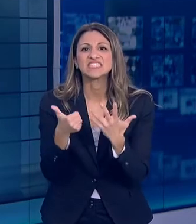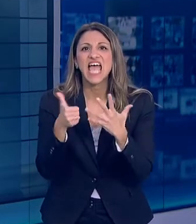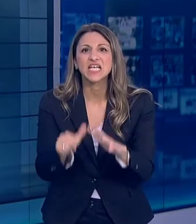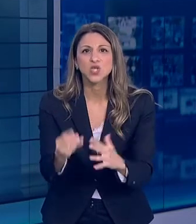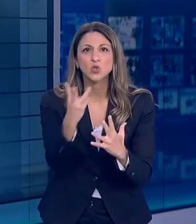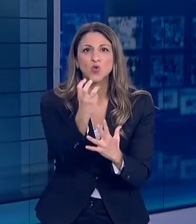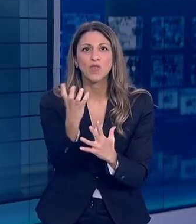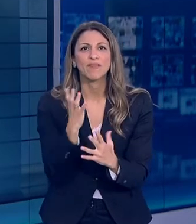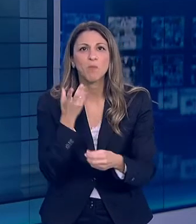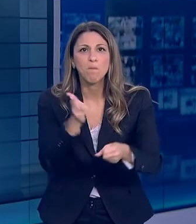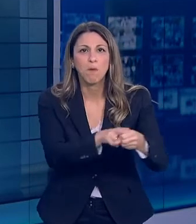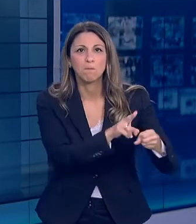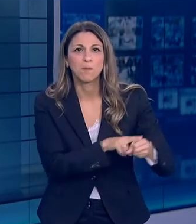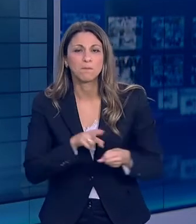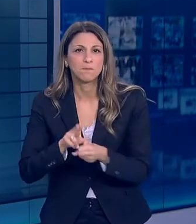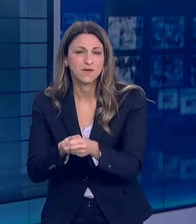θανάτους